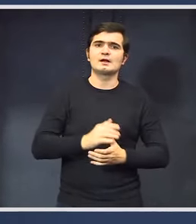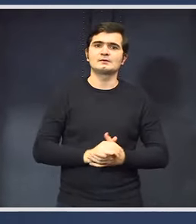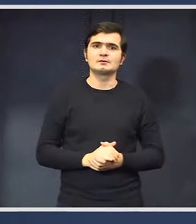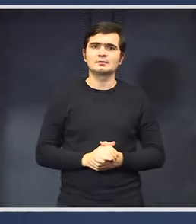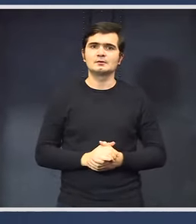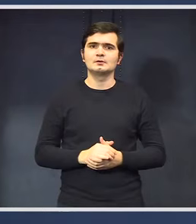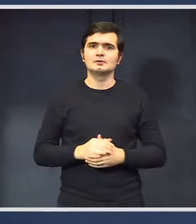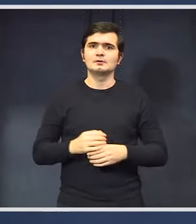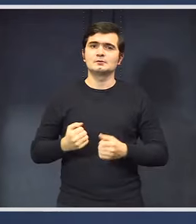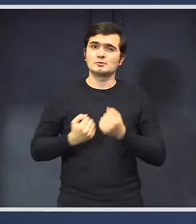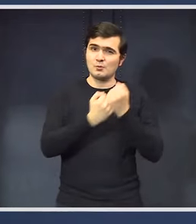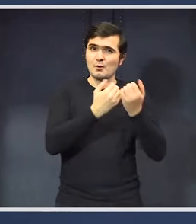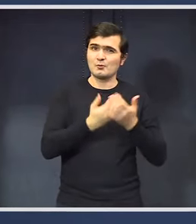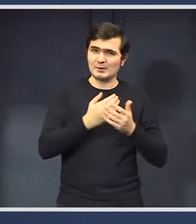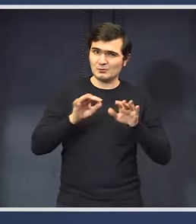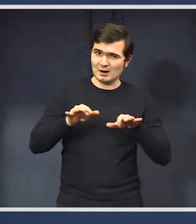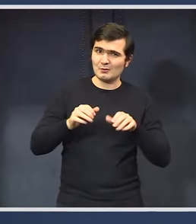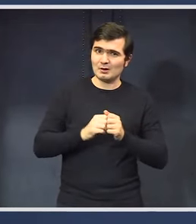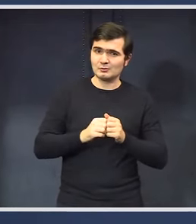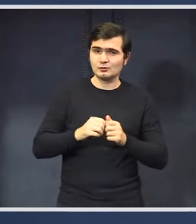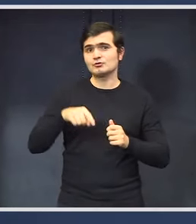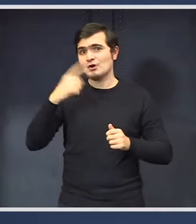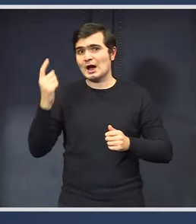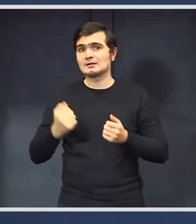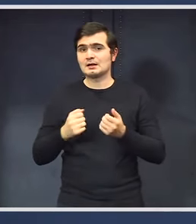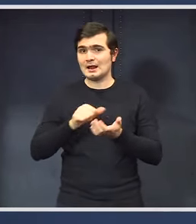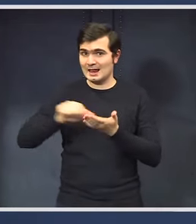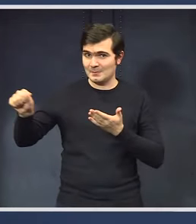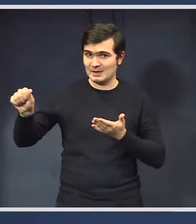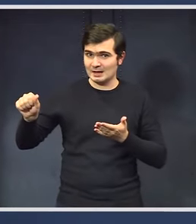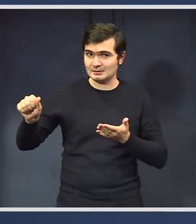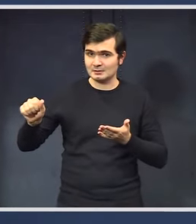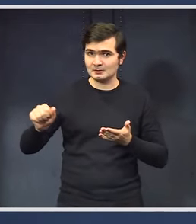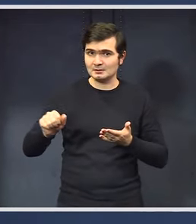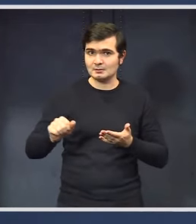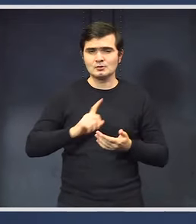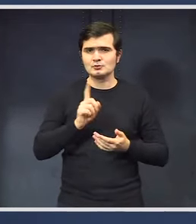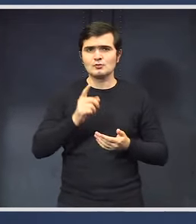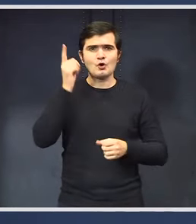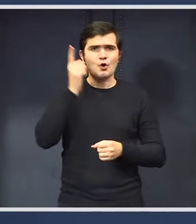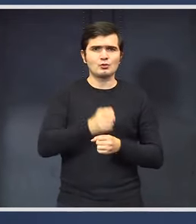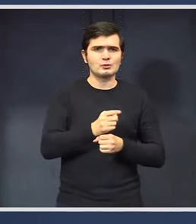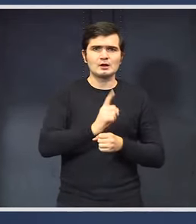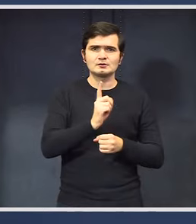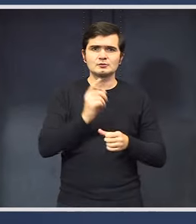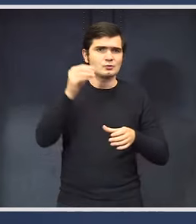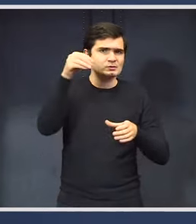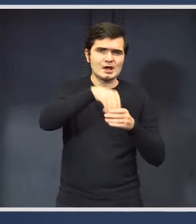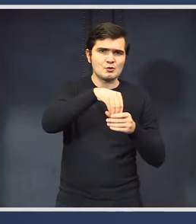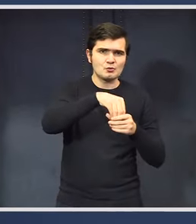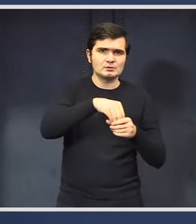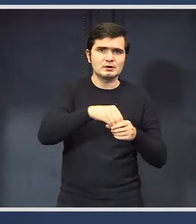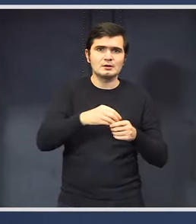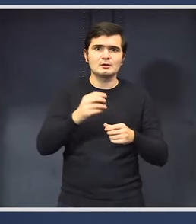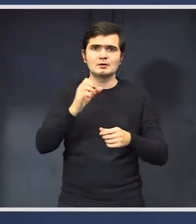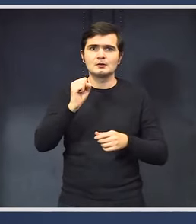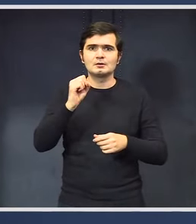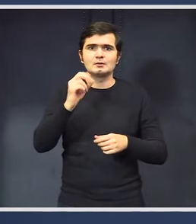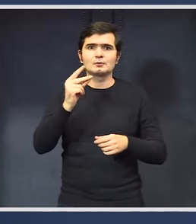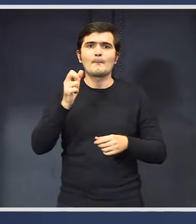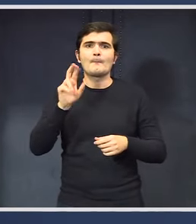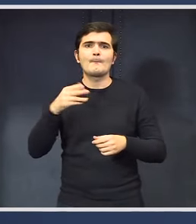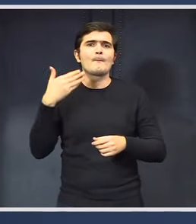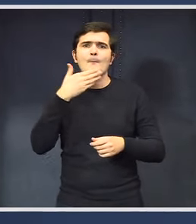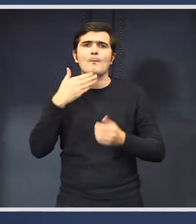în ordonanță. Sporul de calculator, doar alte sporuri au fost eliminate? În ordonanță nu vor fi incluse sporurile și